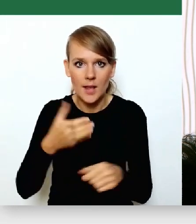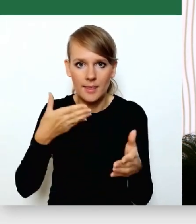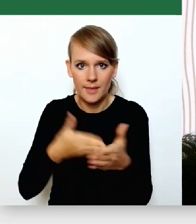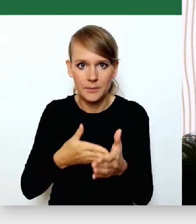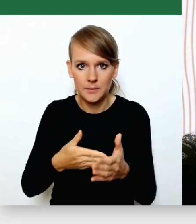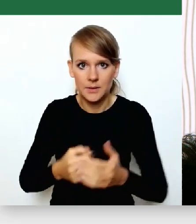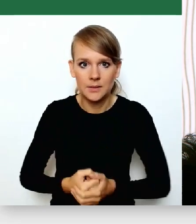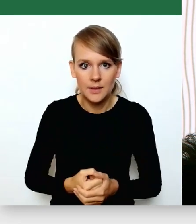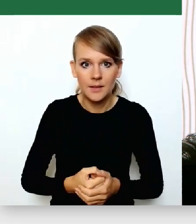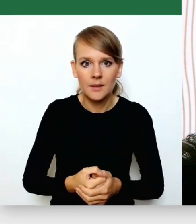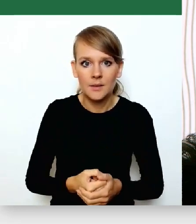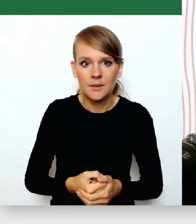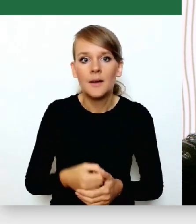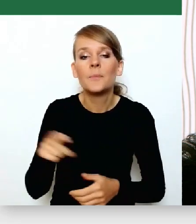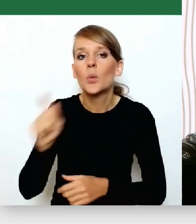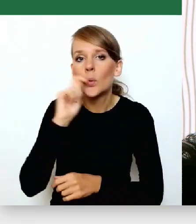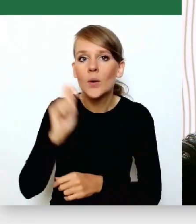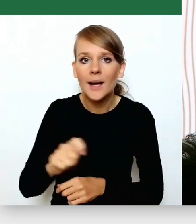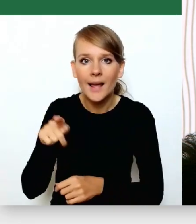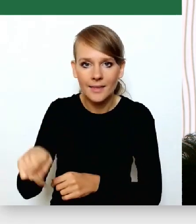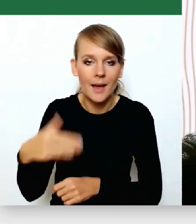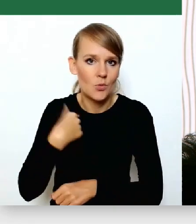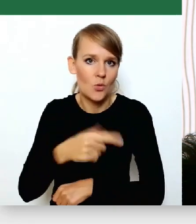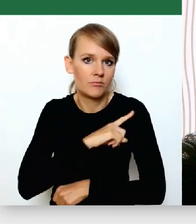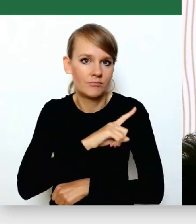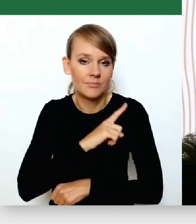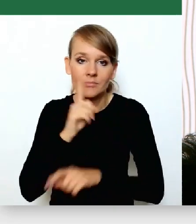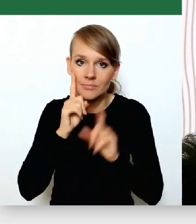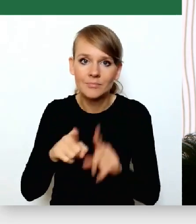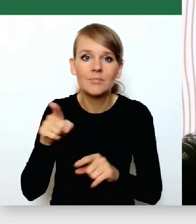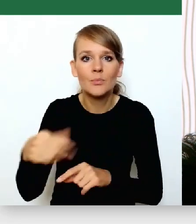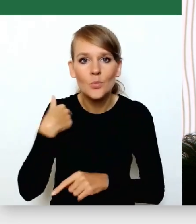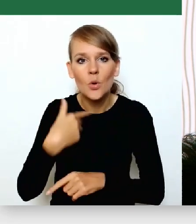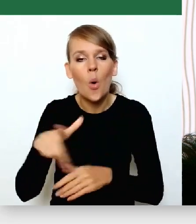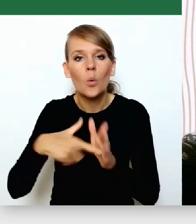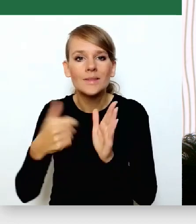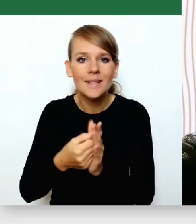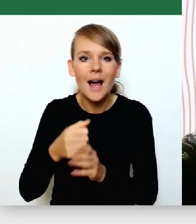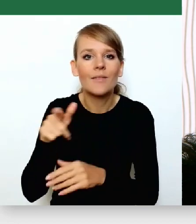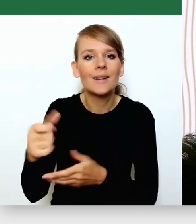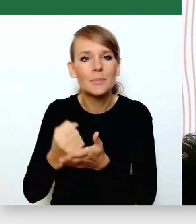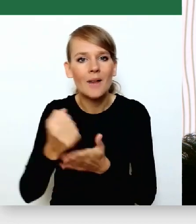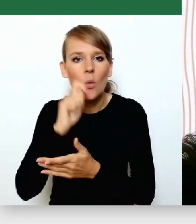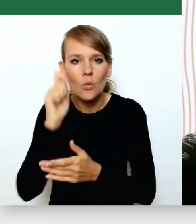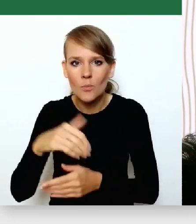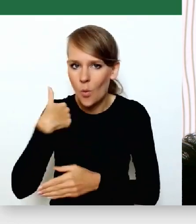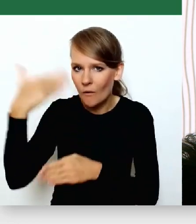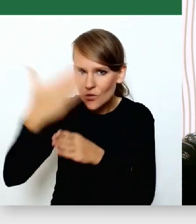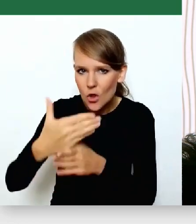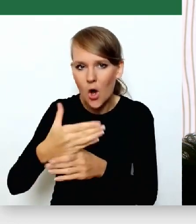Tak przypilnowano Ukrainę, bo Ukraina naprawdę po nocach powstawała i w gronach wielkich